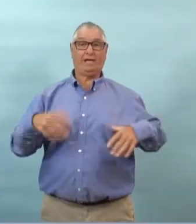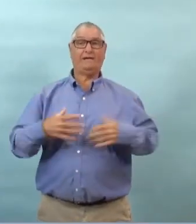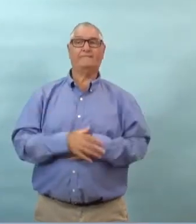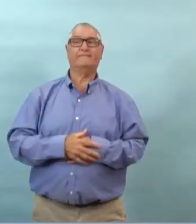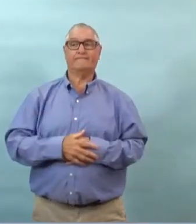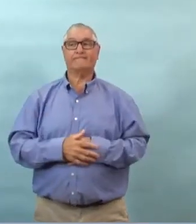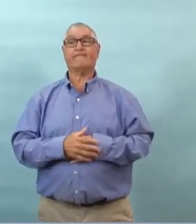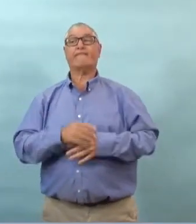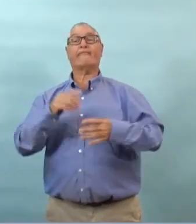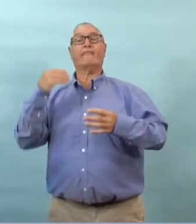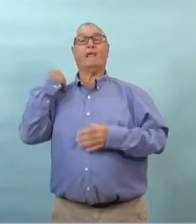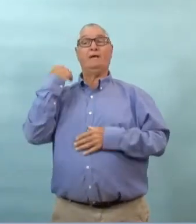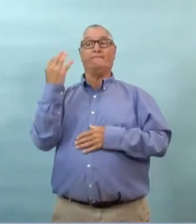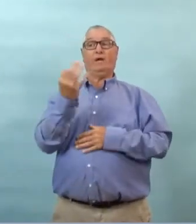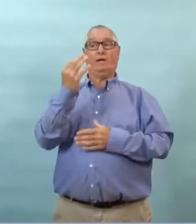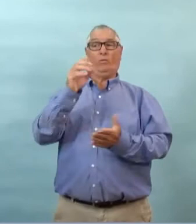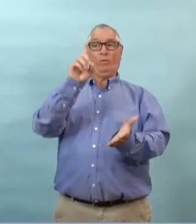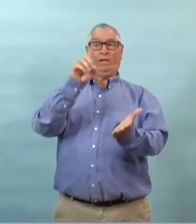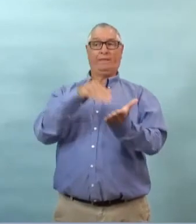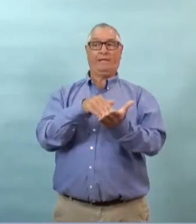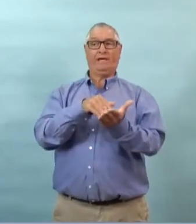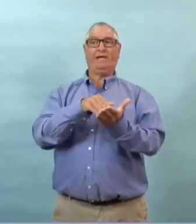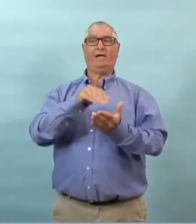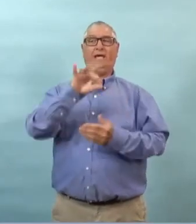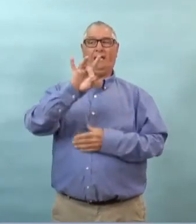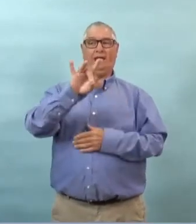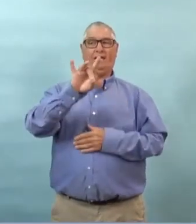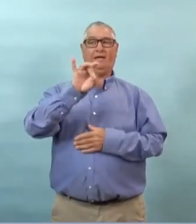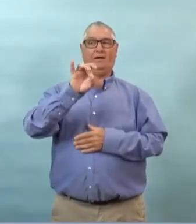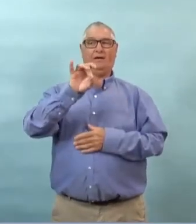effectués depuis vendredi cela inclut